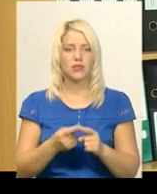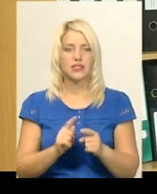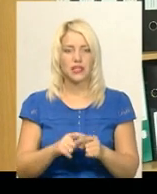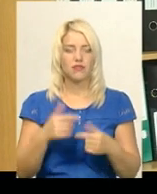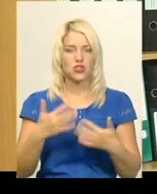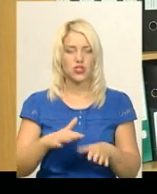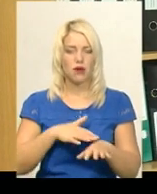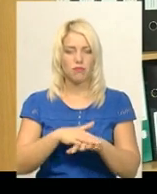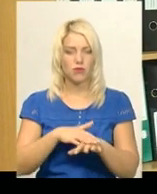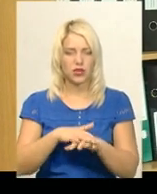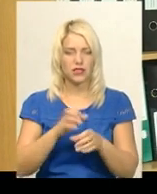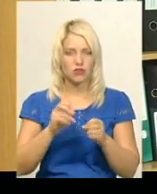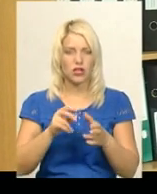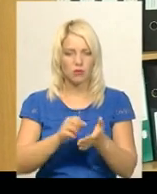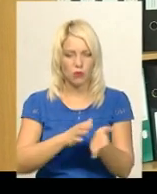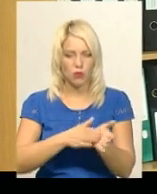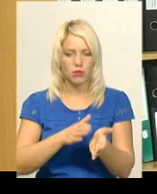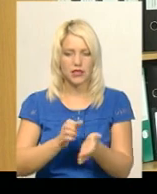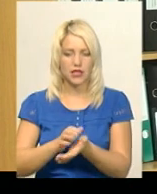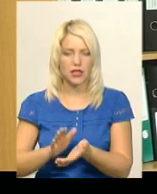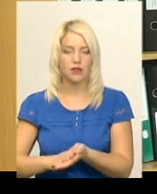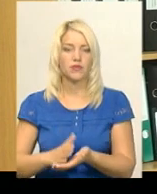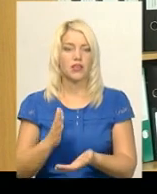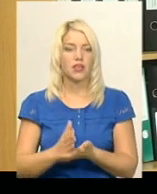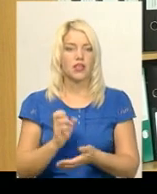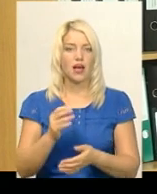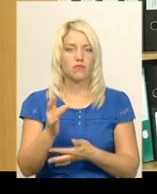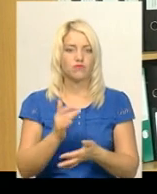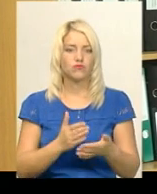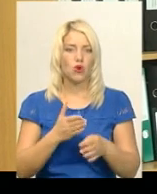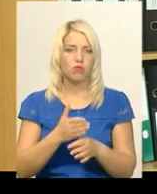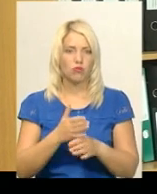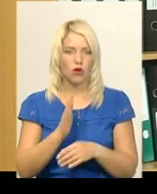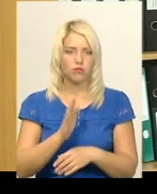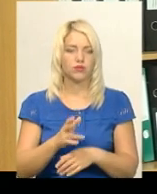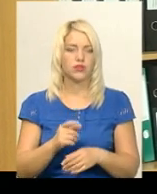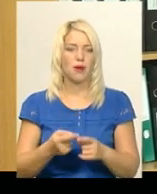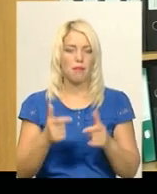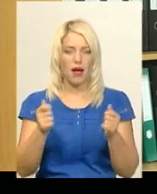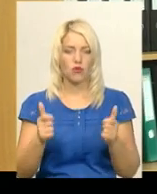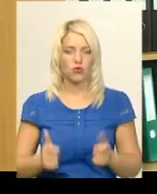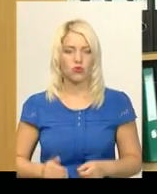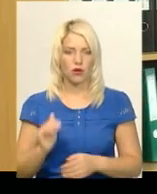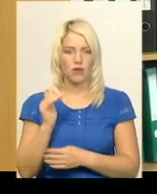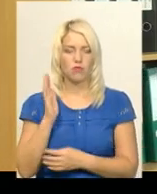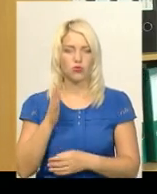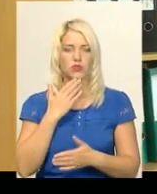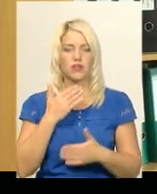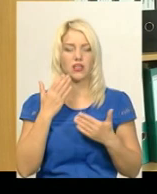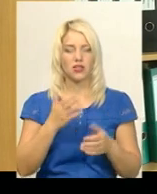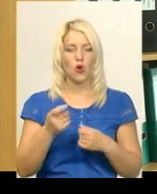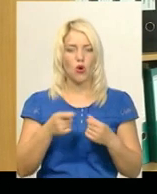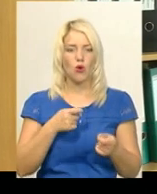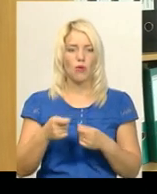порядку надання допомоги пакунок малюка. І вони будуть звертатися до управління соціального